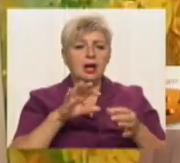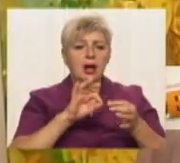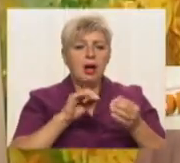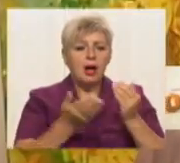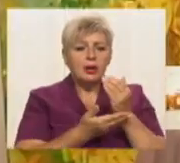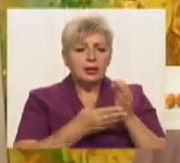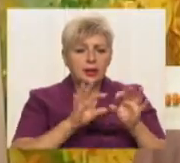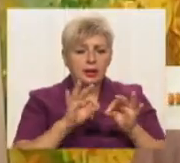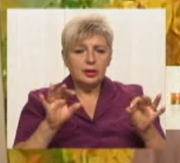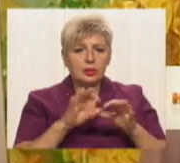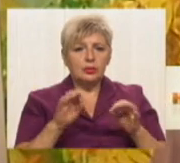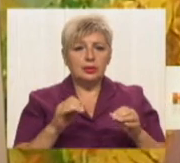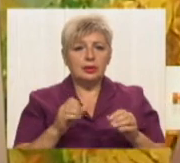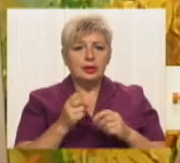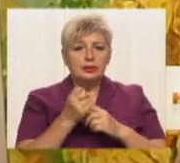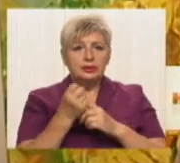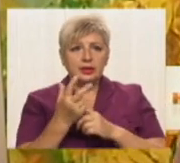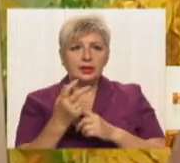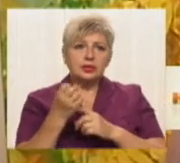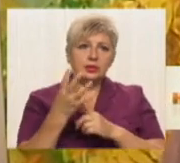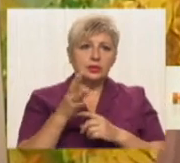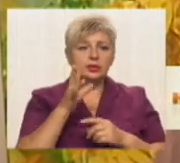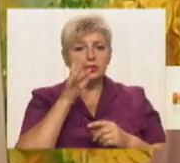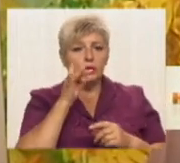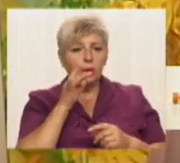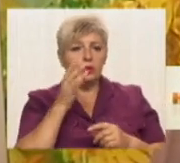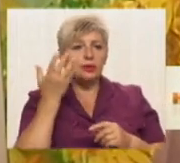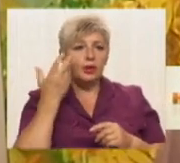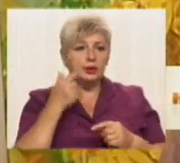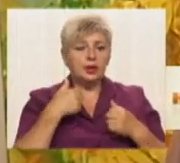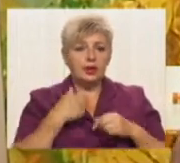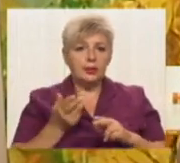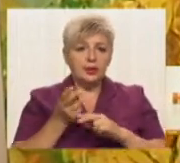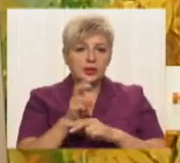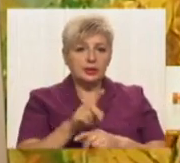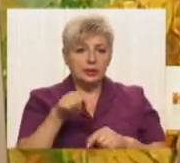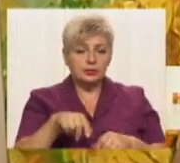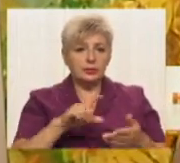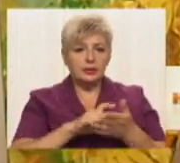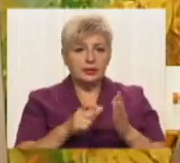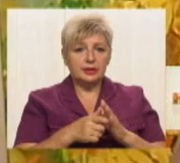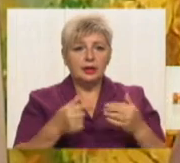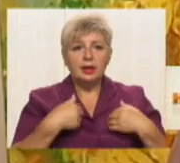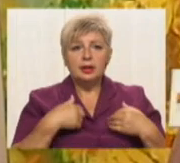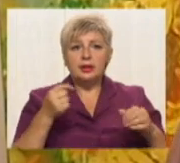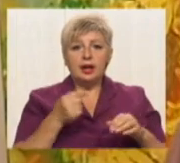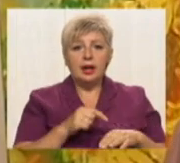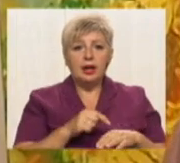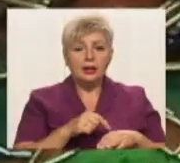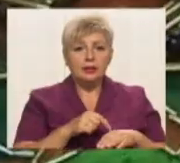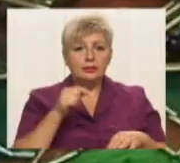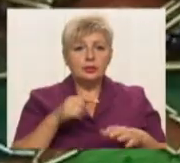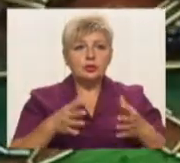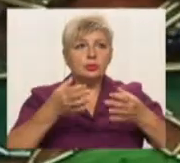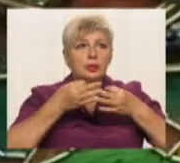-14 років, коли я увійшла до цієї квартири, я не відчула простору. Це для мене